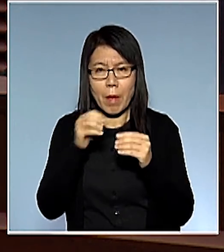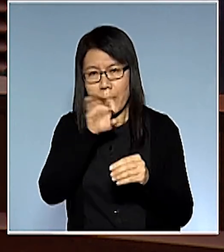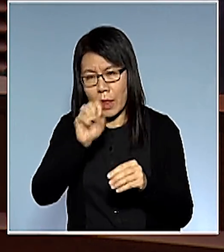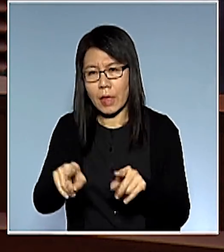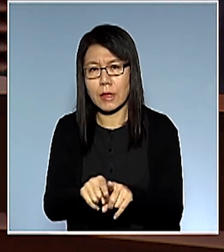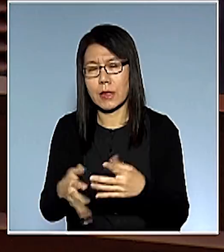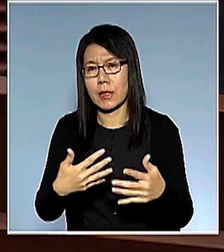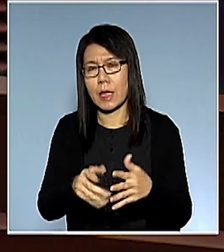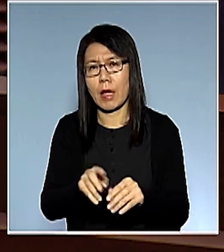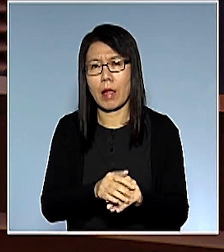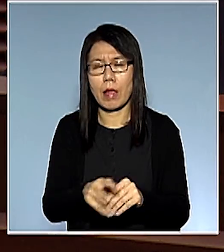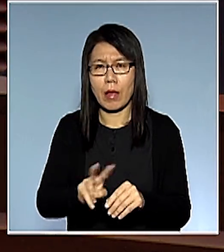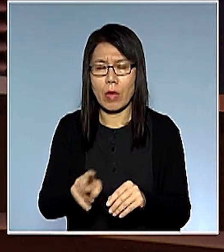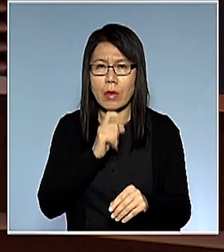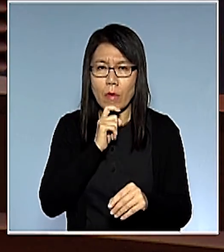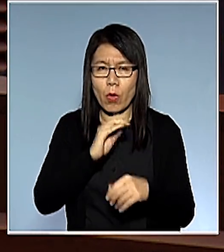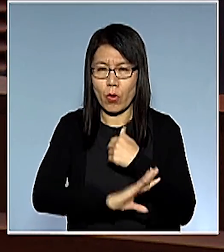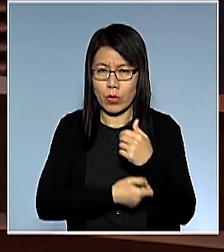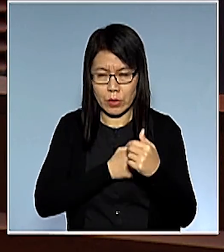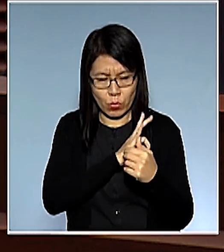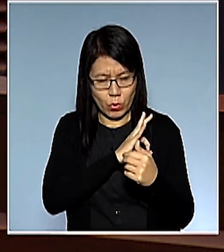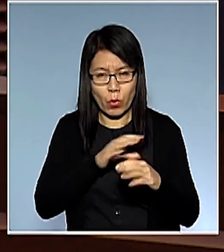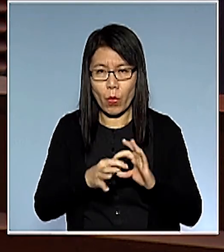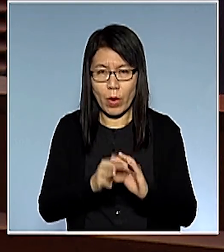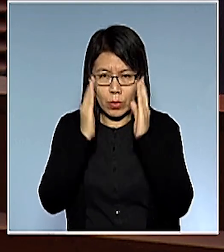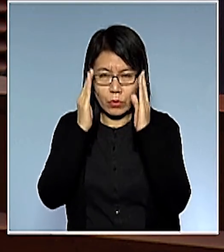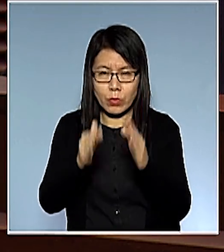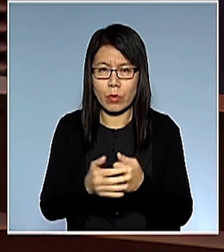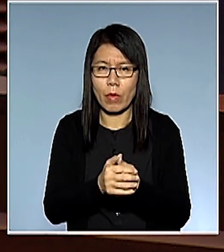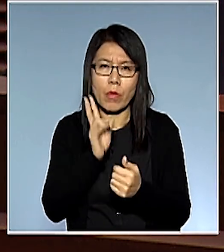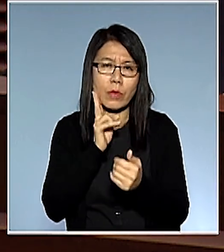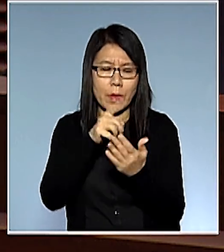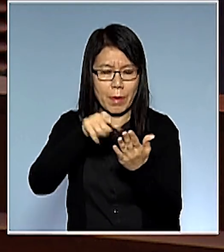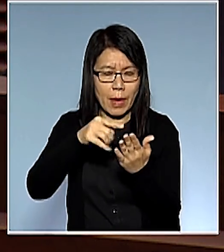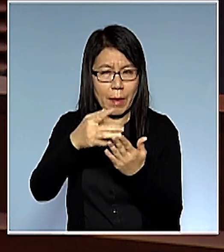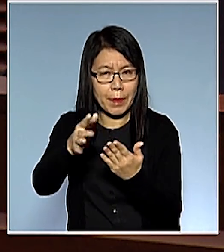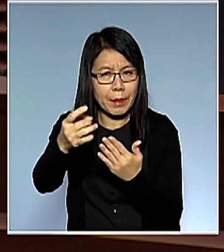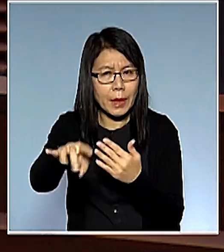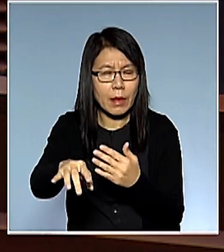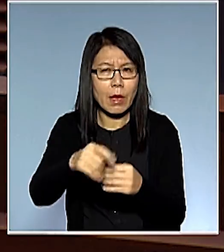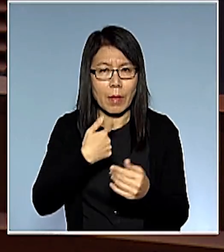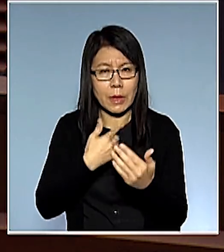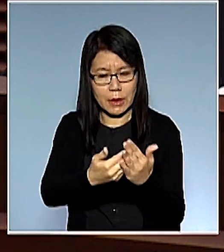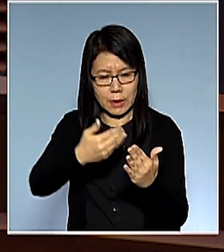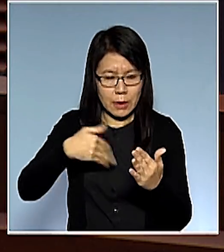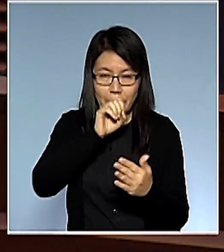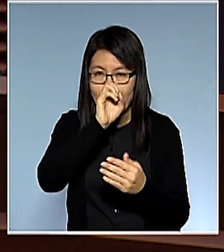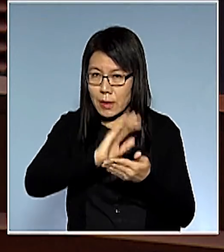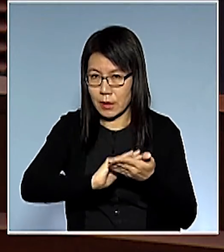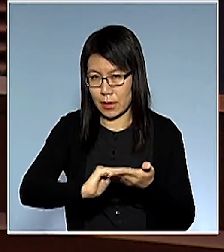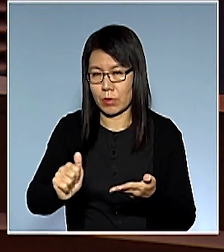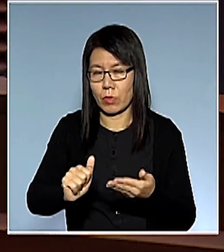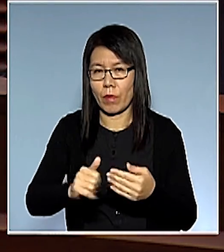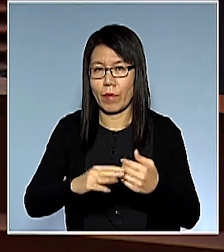竟有沒有是值得大律師會關注是不應該馬上批評這個豁免之前問清楚一點點而大律師是需要